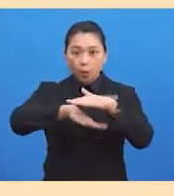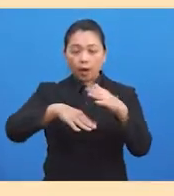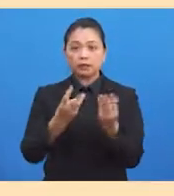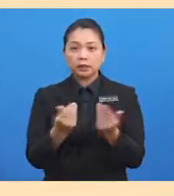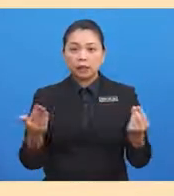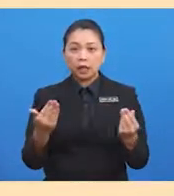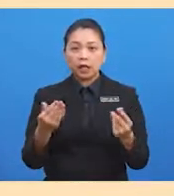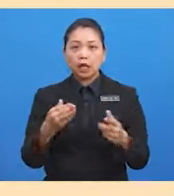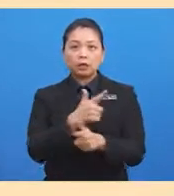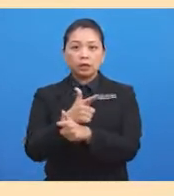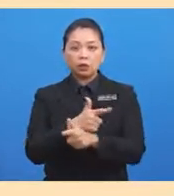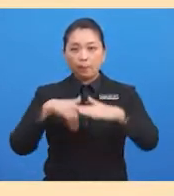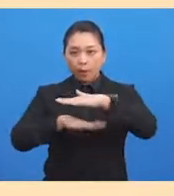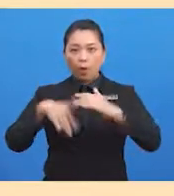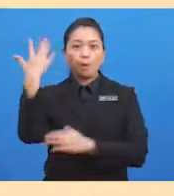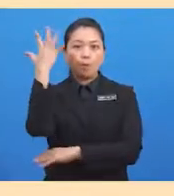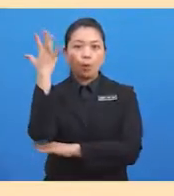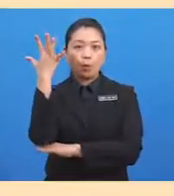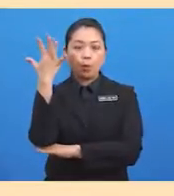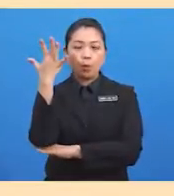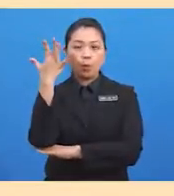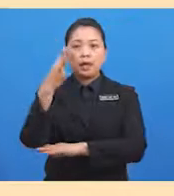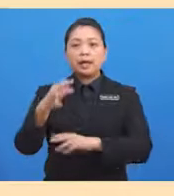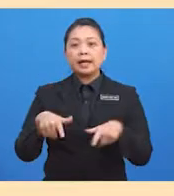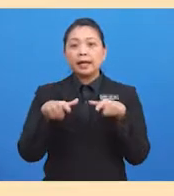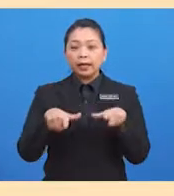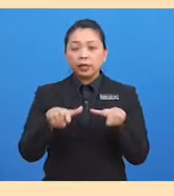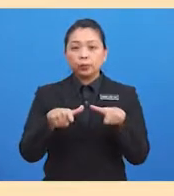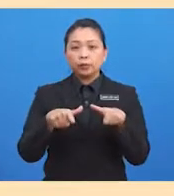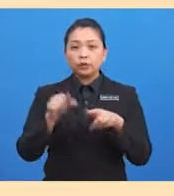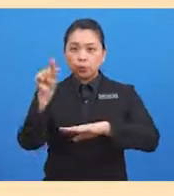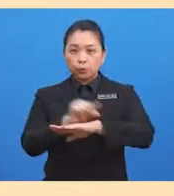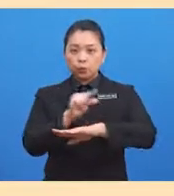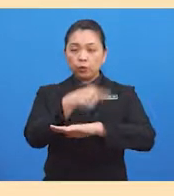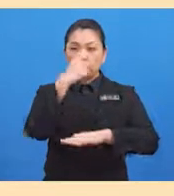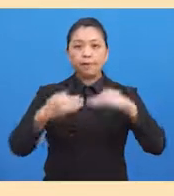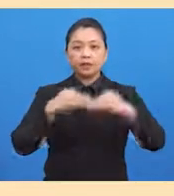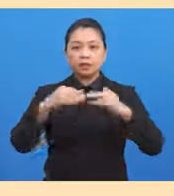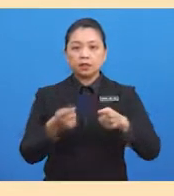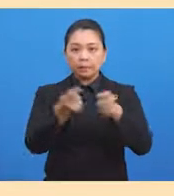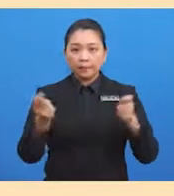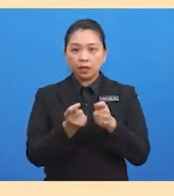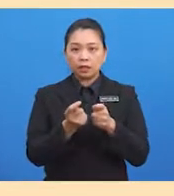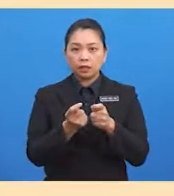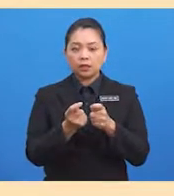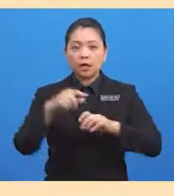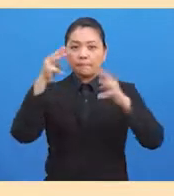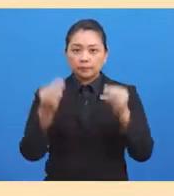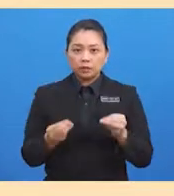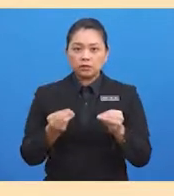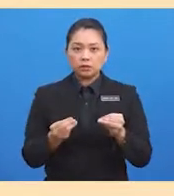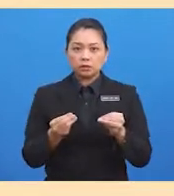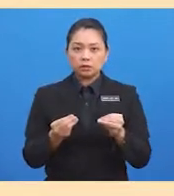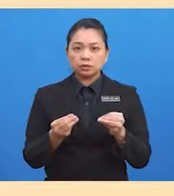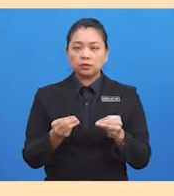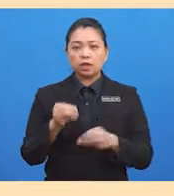Ranting kayu diguna untuk membina tempat pelindungan. Manusia Zaman Paleolitik memerlukan tempat tinggal yang